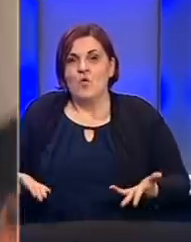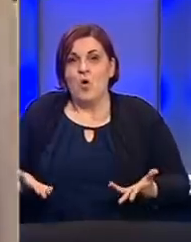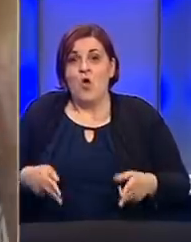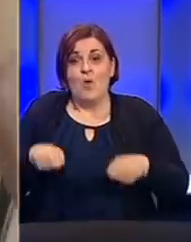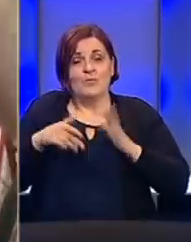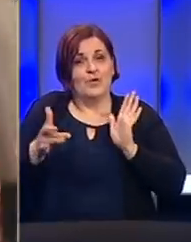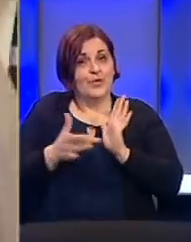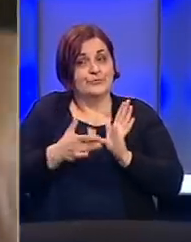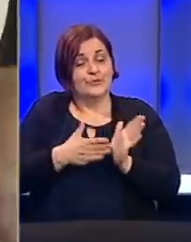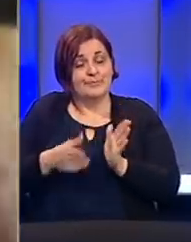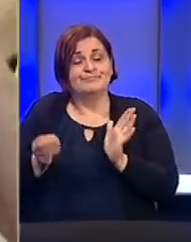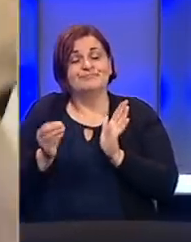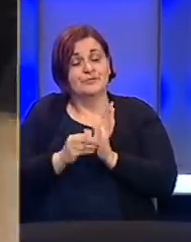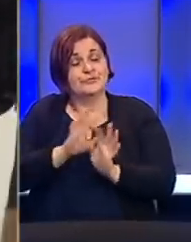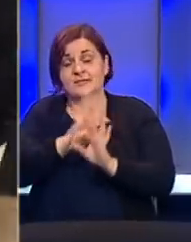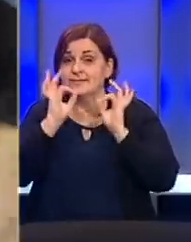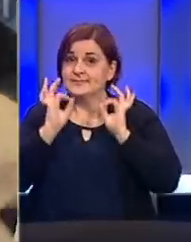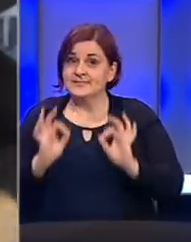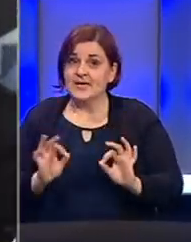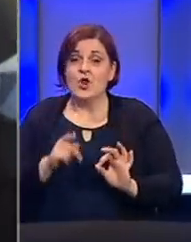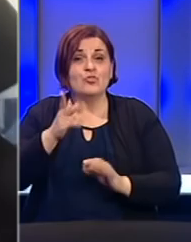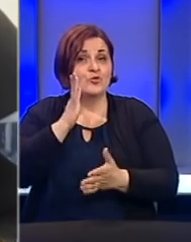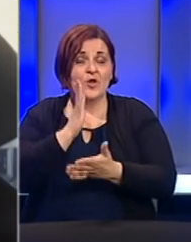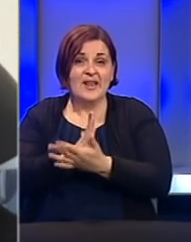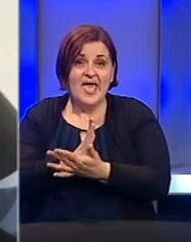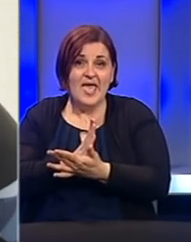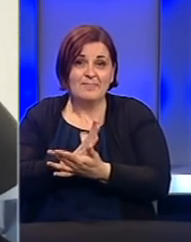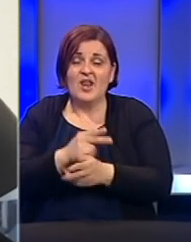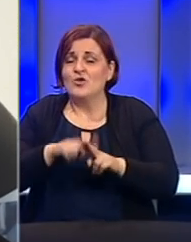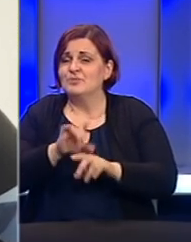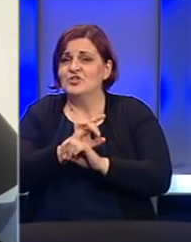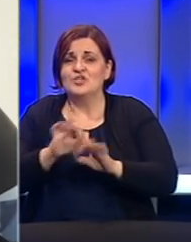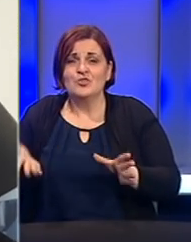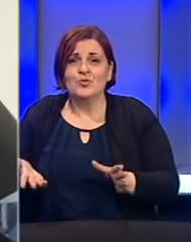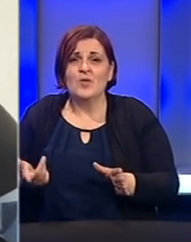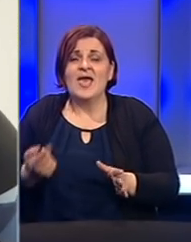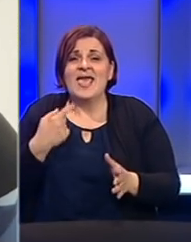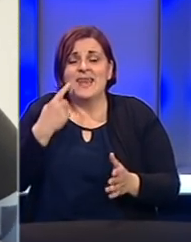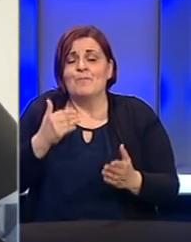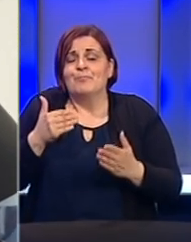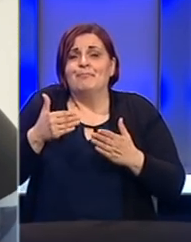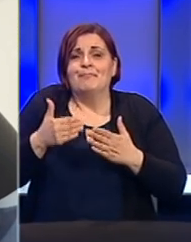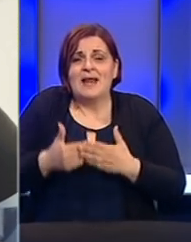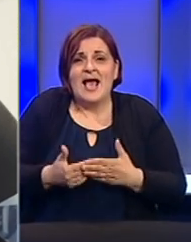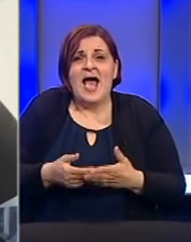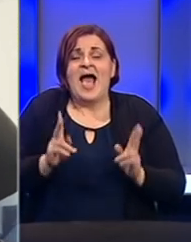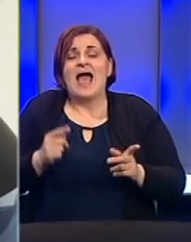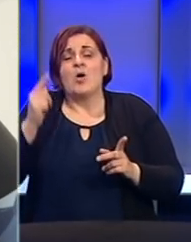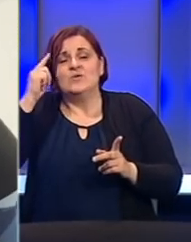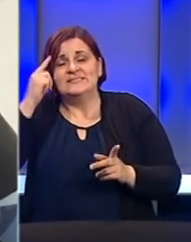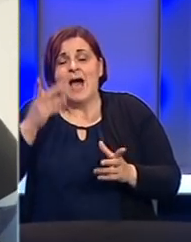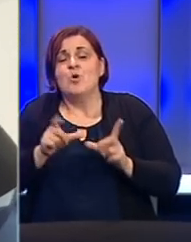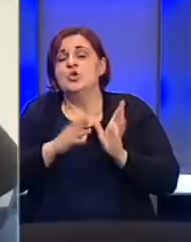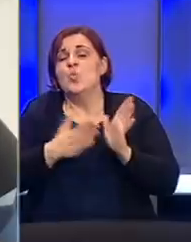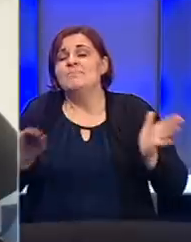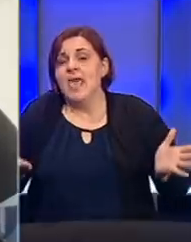povratak u normalne tokove još je neizvjestan. Dok se to ne desi, ne preostaje nam ništa drugo nego da se prilagođavamo kako znamo i umijemo.